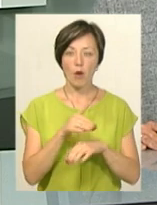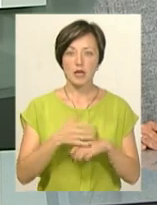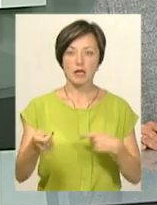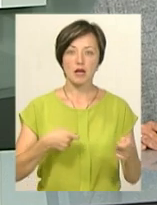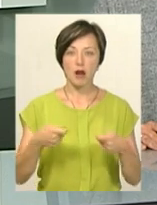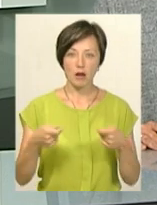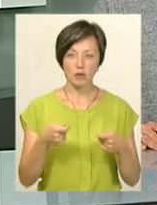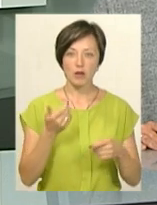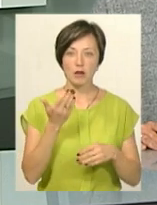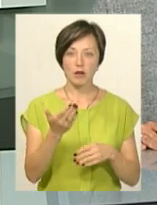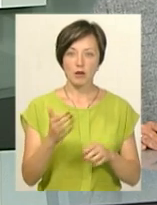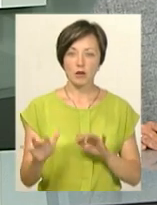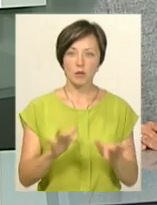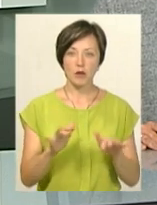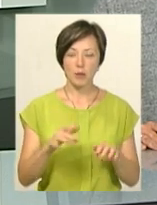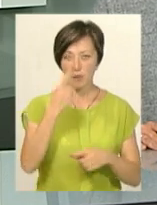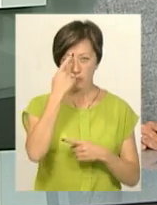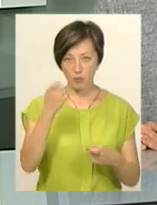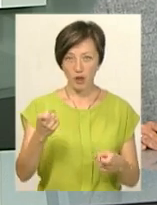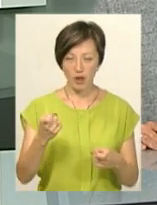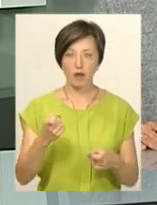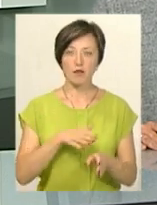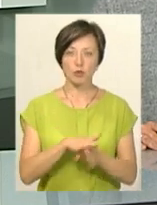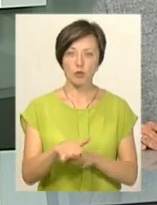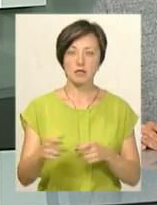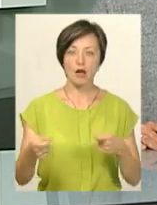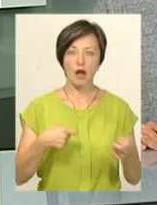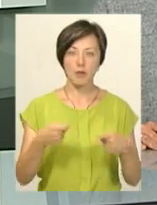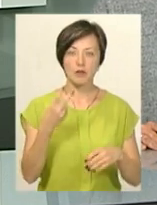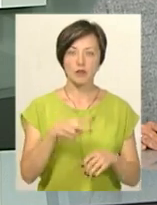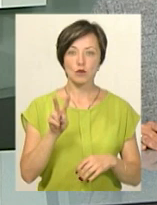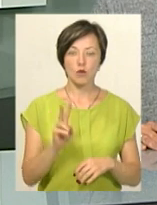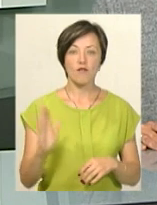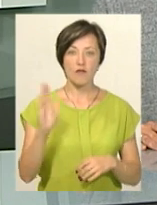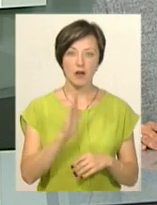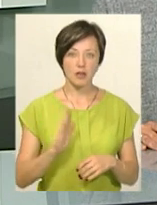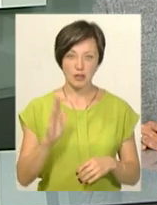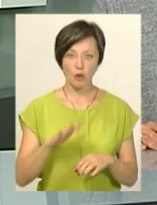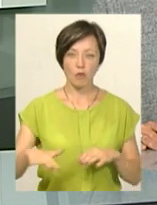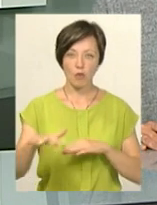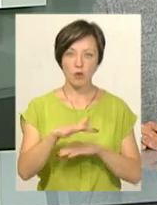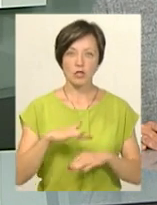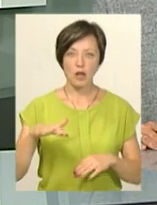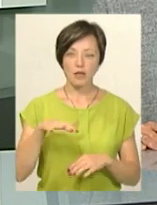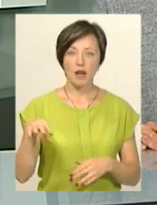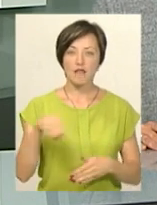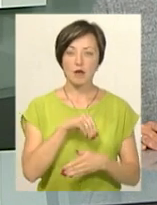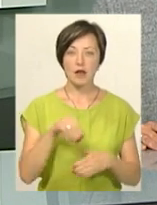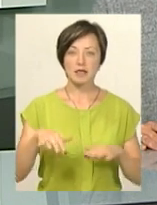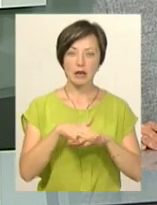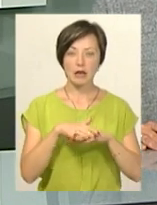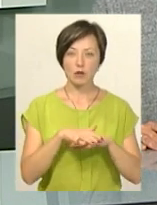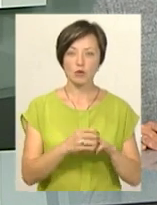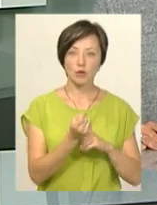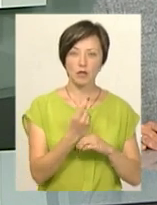Його координатор Тетяна Дембіцька повідомляє, відбудеться ярмарок 22 вересня на площі Вірменський ринок з 11